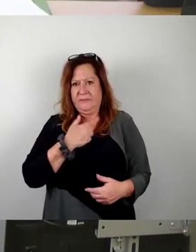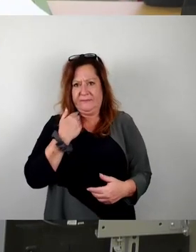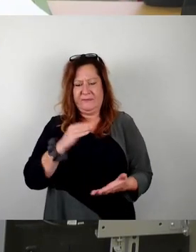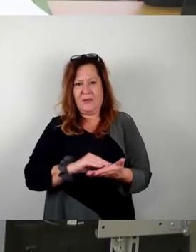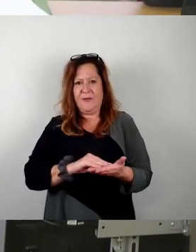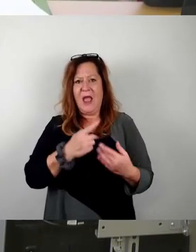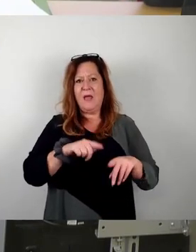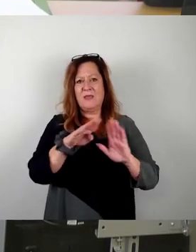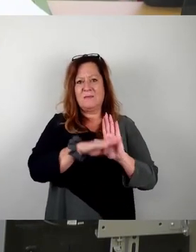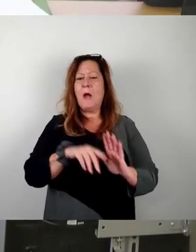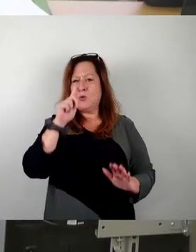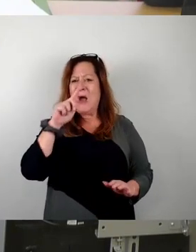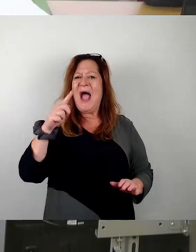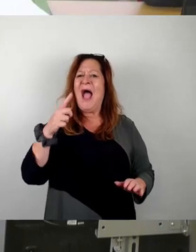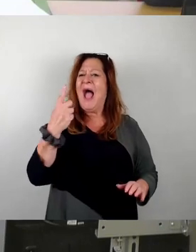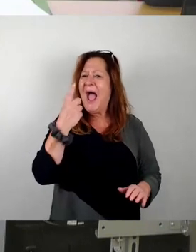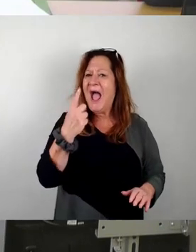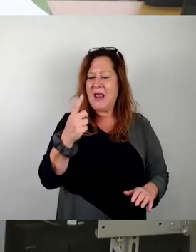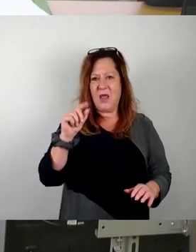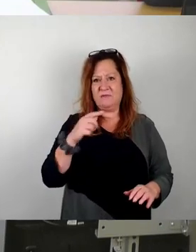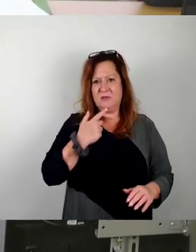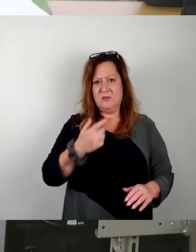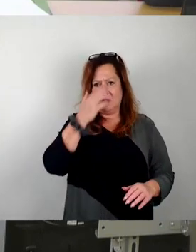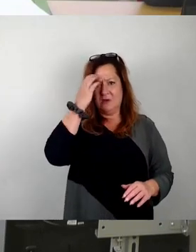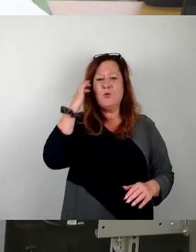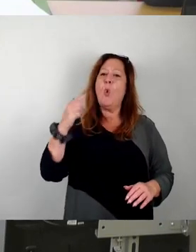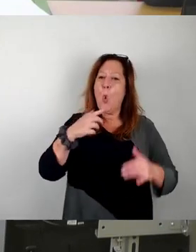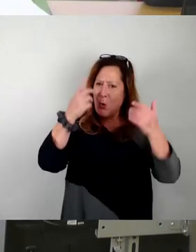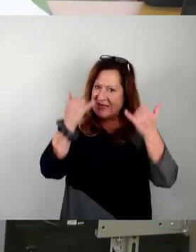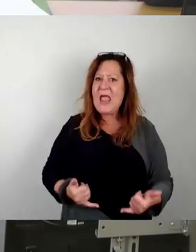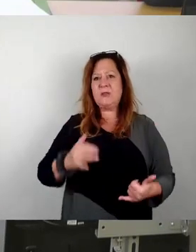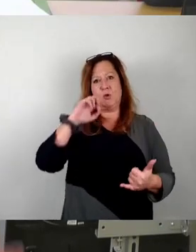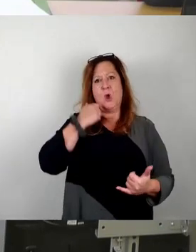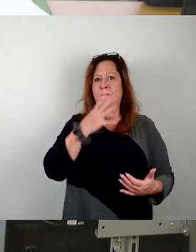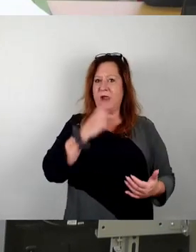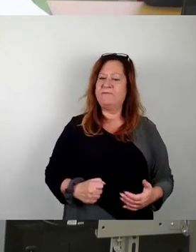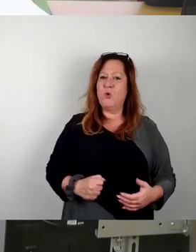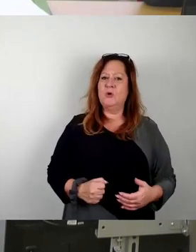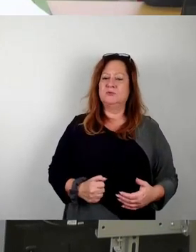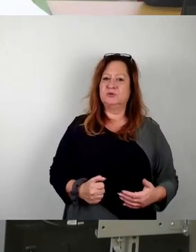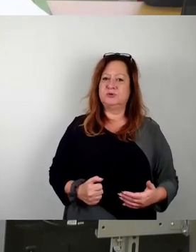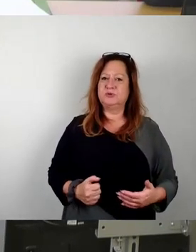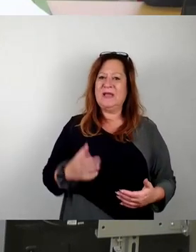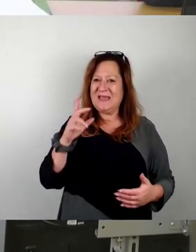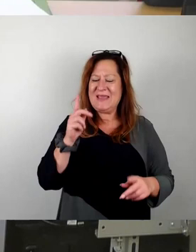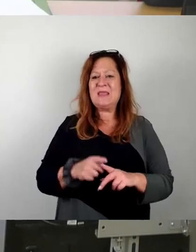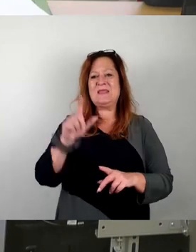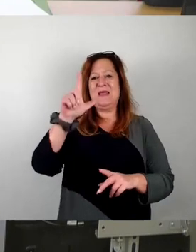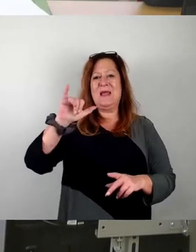aber ein einziger, was gesagt hat und sagt, ich habe da jetzt noch einen Wunsch, das nehmen wir jetzt hier oder nehmen die Linken jetzt auf